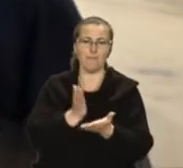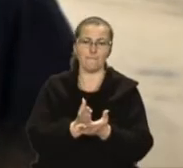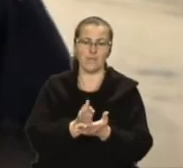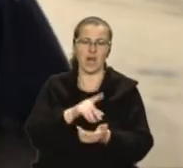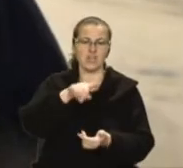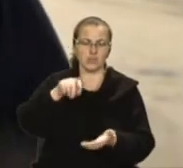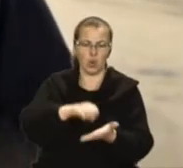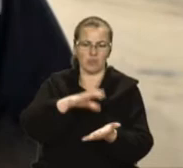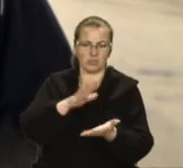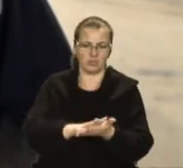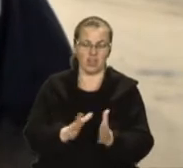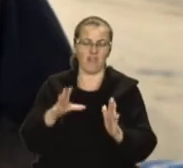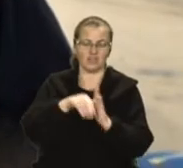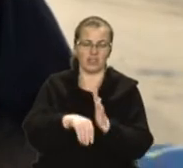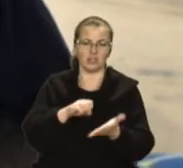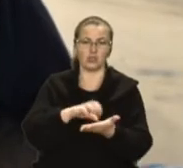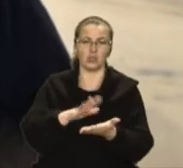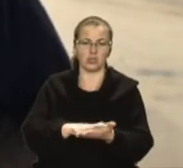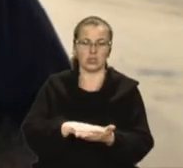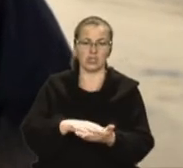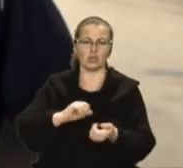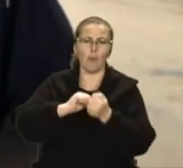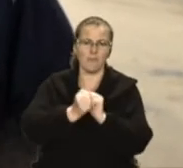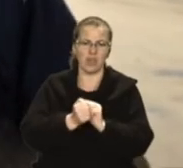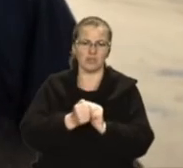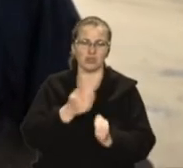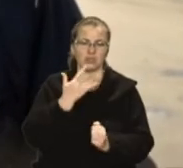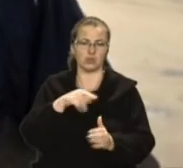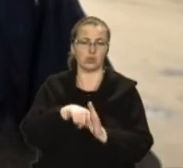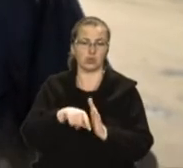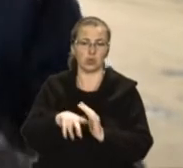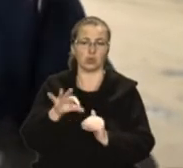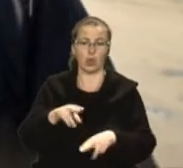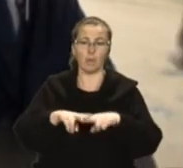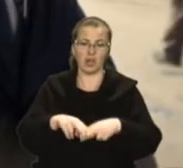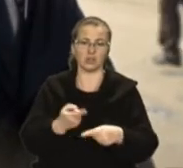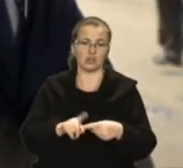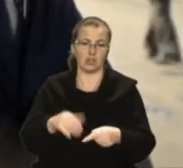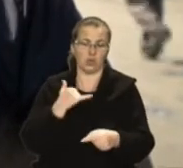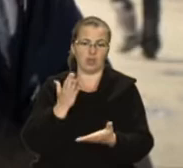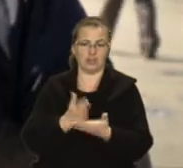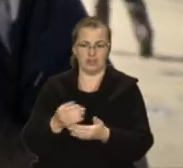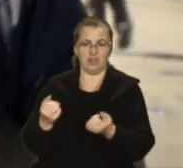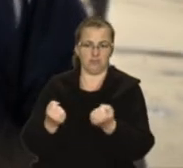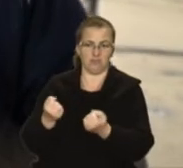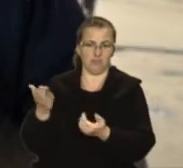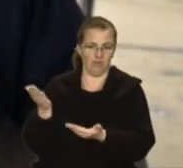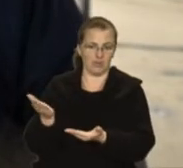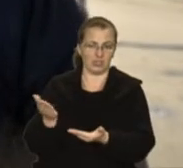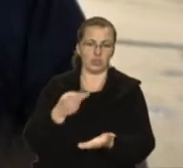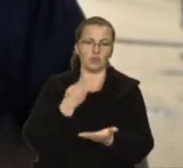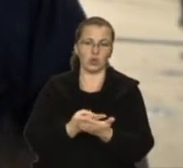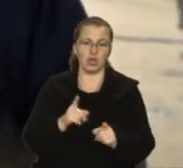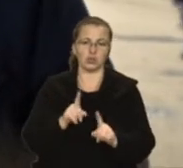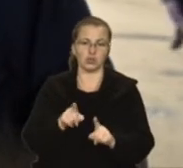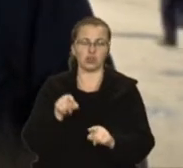дійсно внесено до реєстру пам'яток національного значення. Але паспорт, який в мене є і знаходиться в машині, показує,